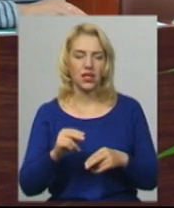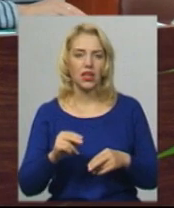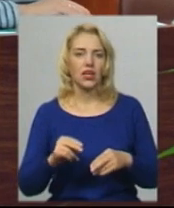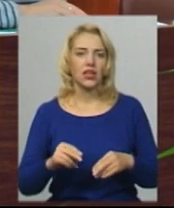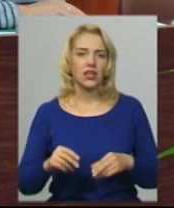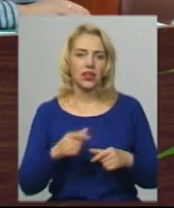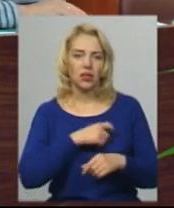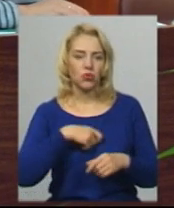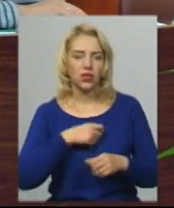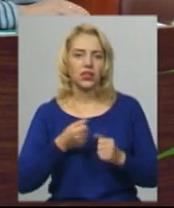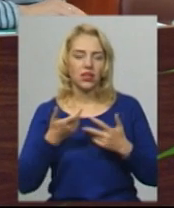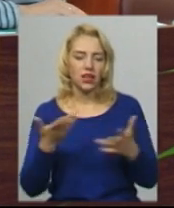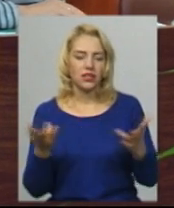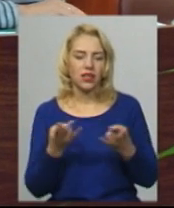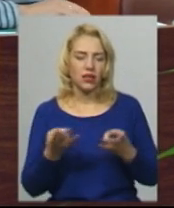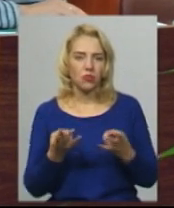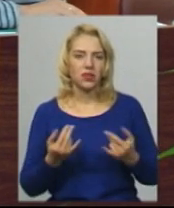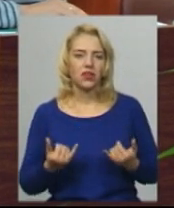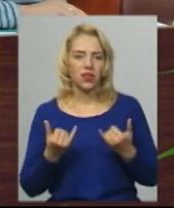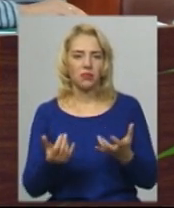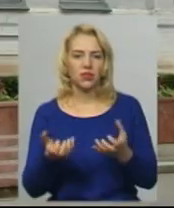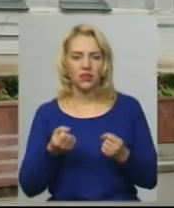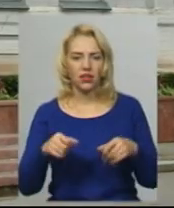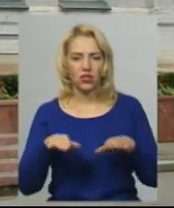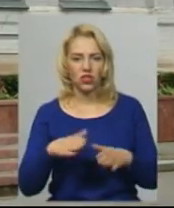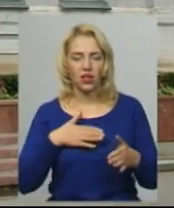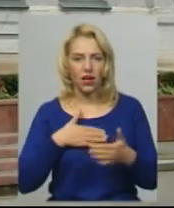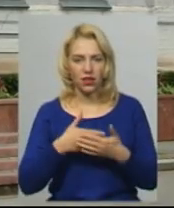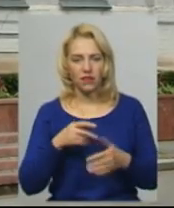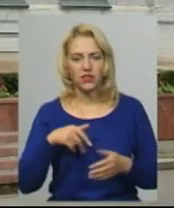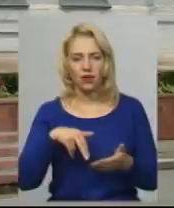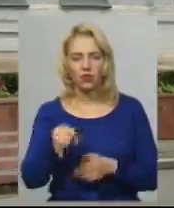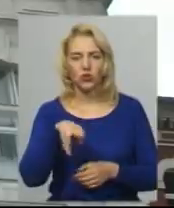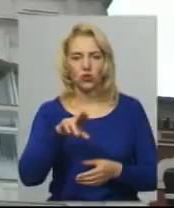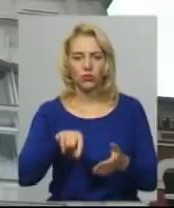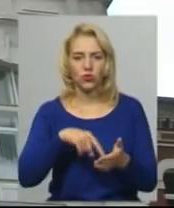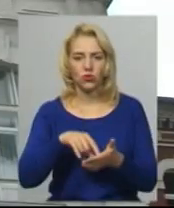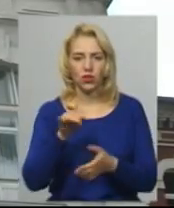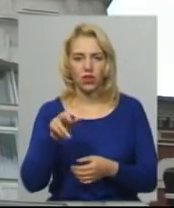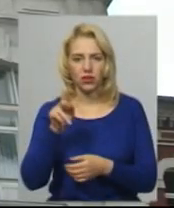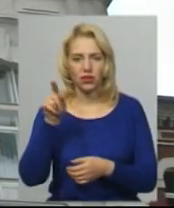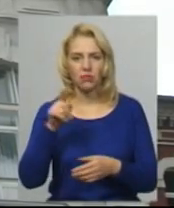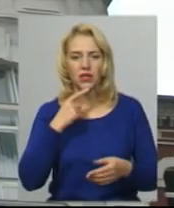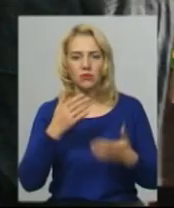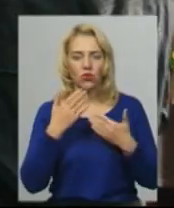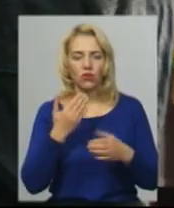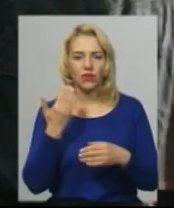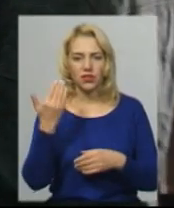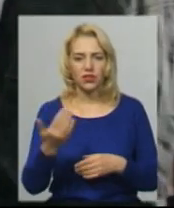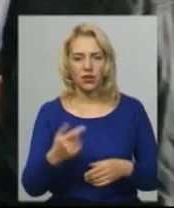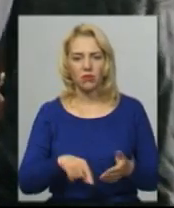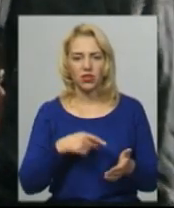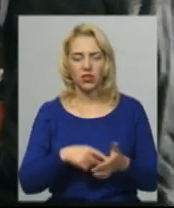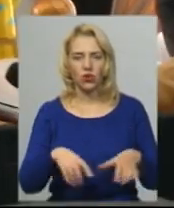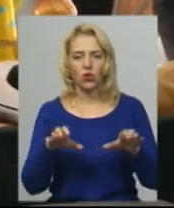яка необхідна буде для прийняття рішення. Далі активісти пішли до міської ради, там з ними спілкувався міський голова Олександр